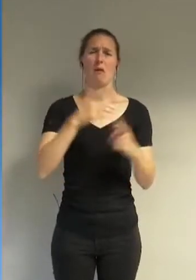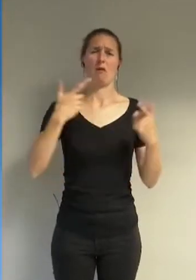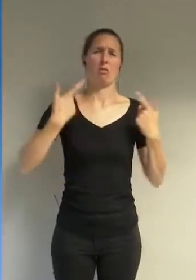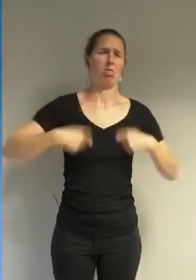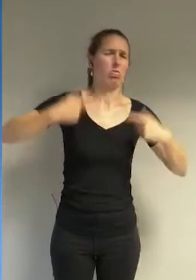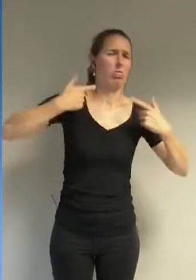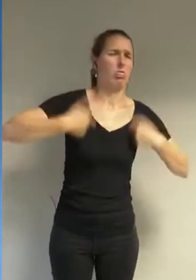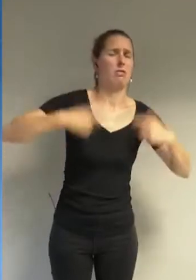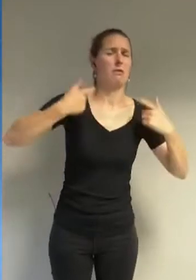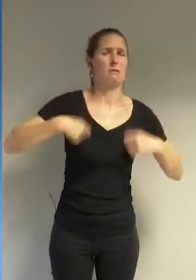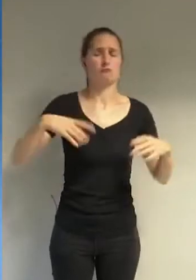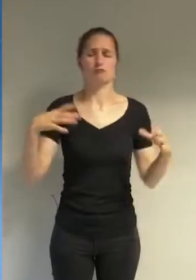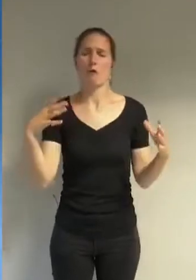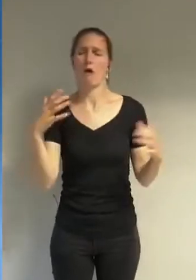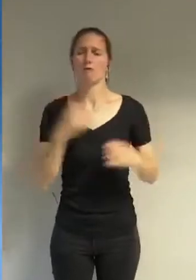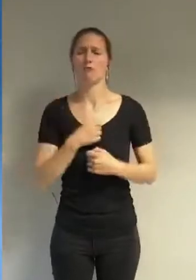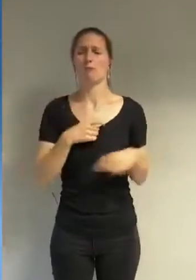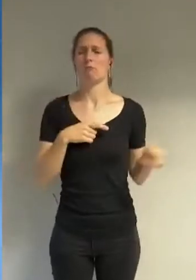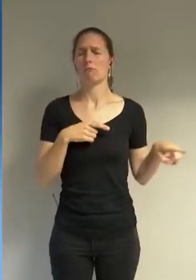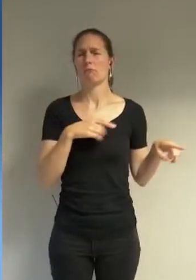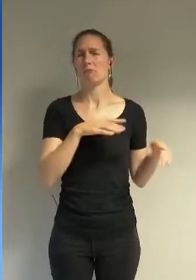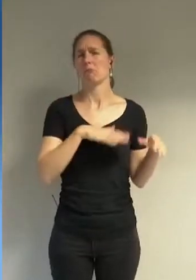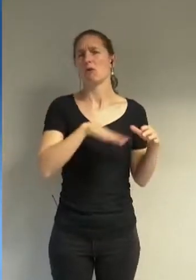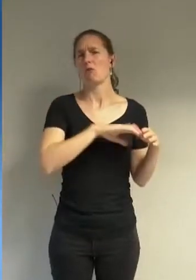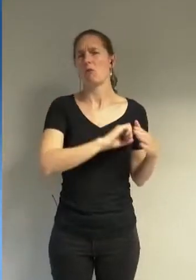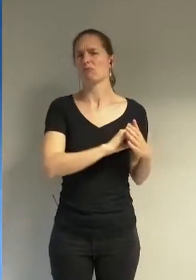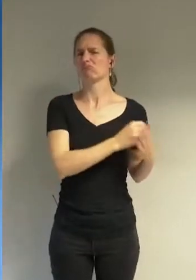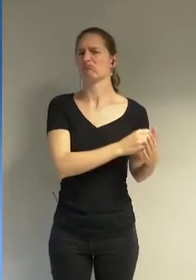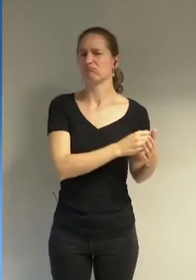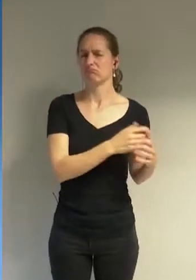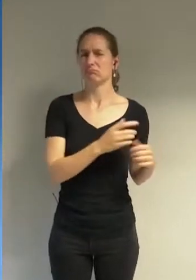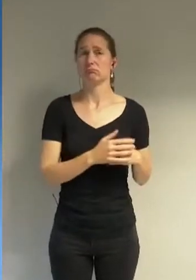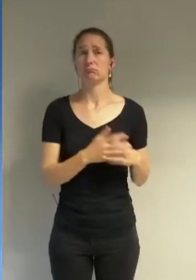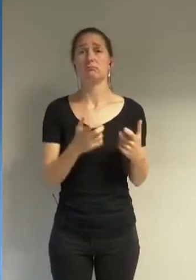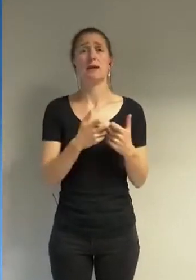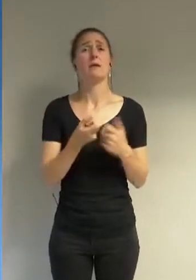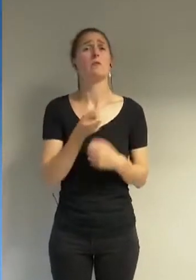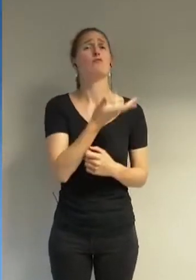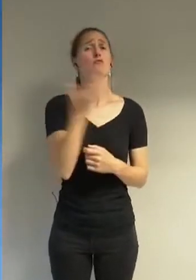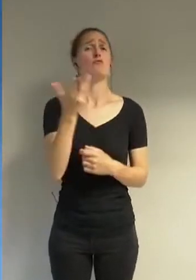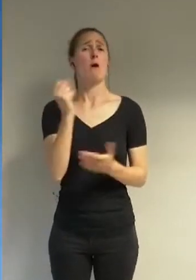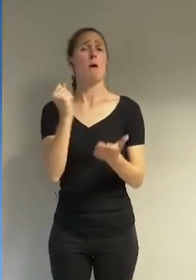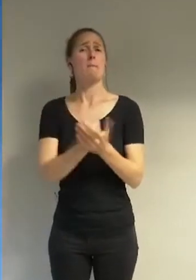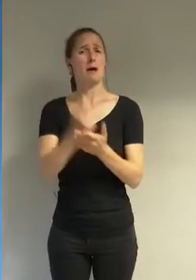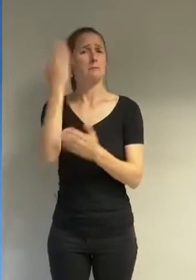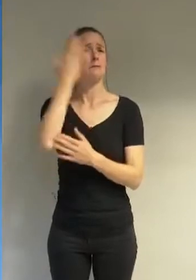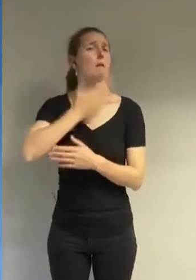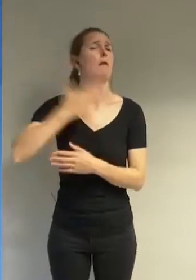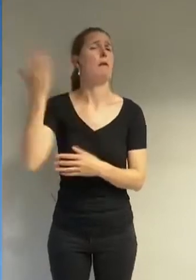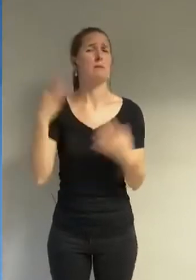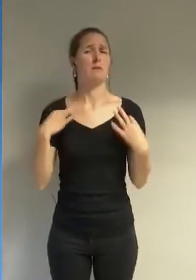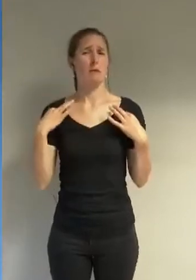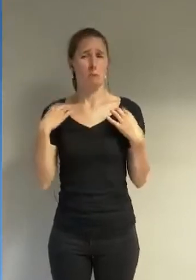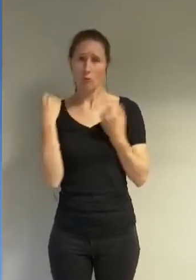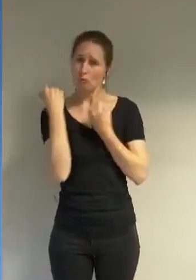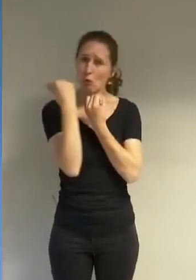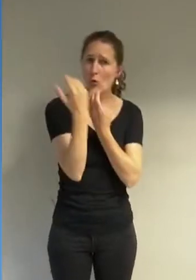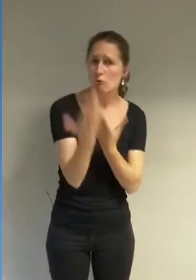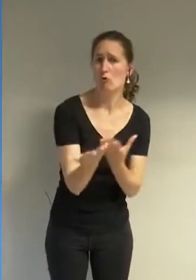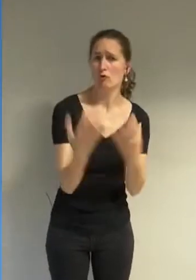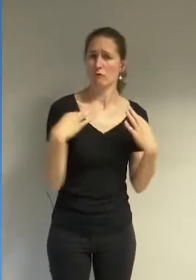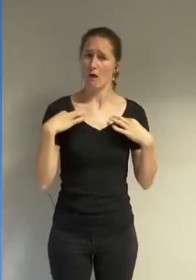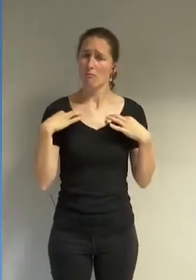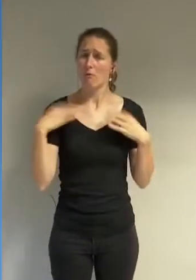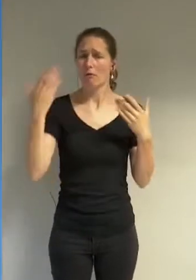revendications des milieux conservateurs plusieurs grandes marques de vêtements proposent aujourd'hui diverses tenues dont